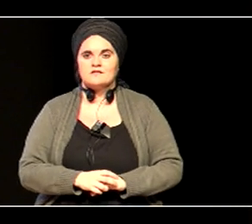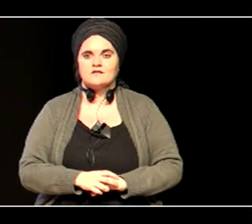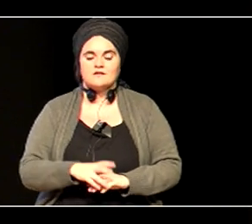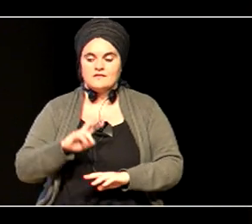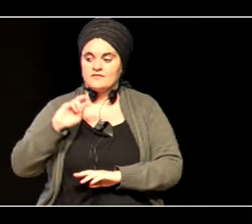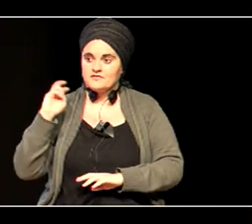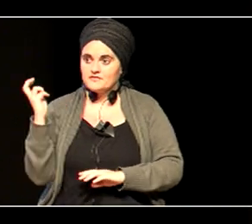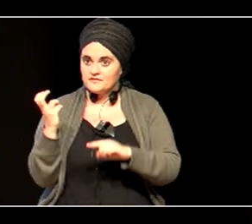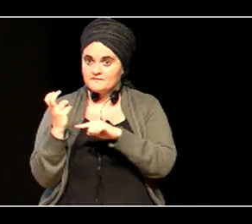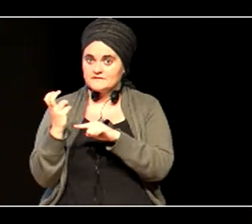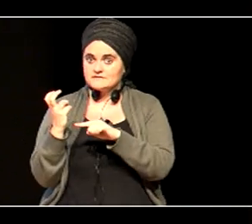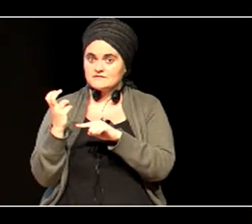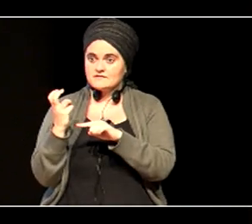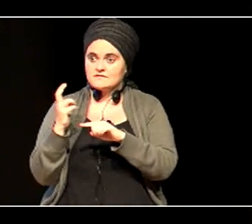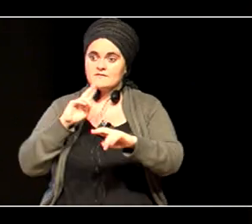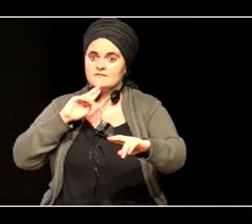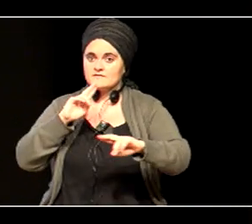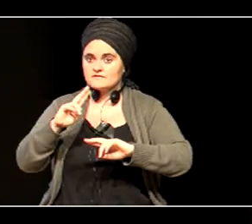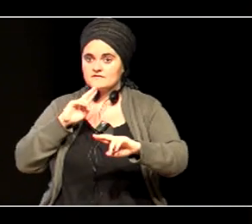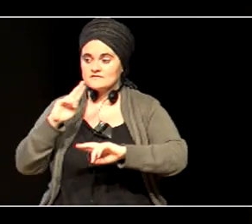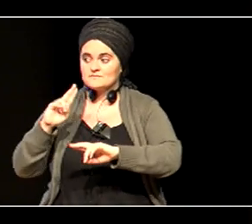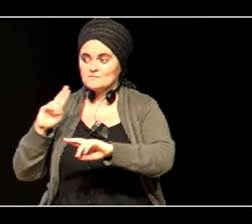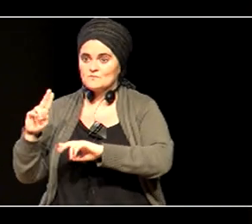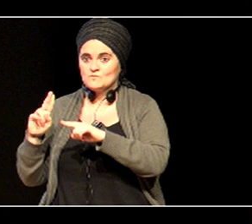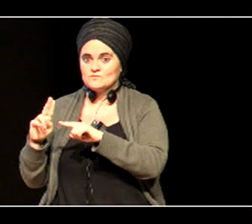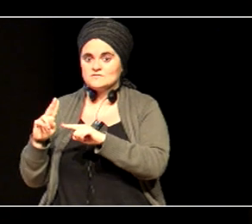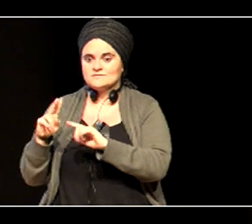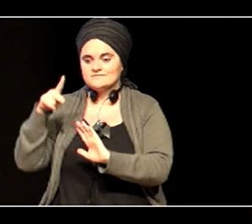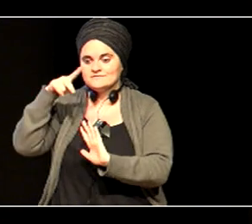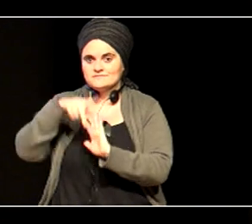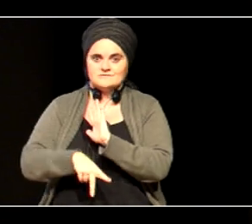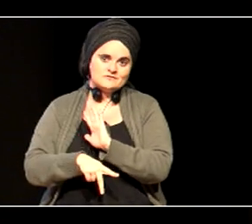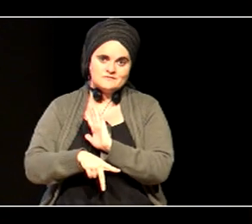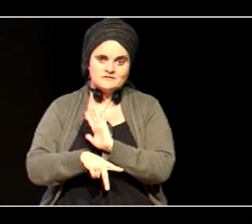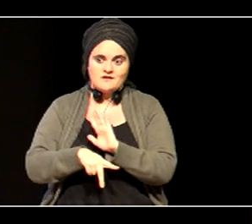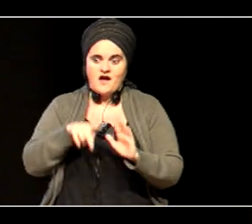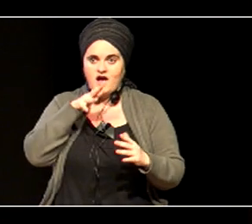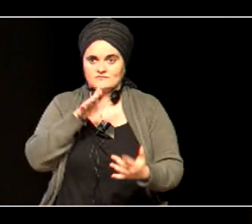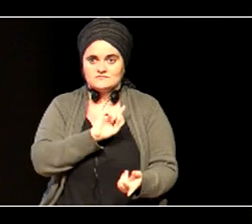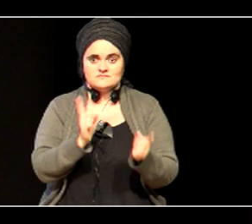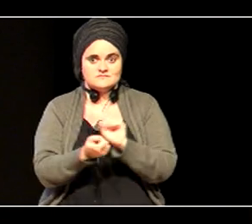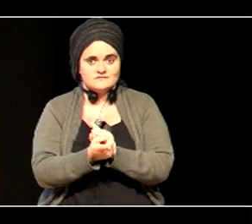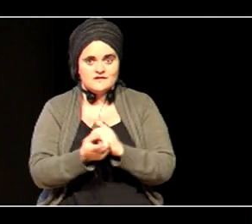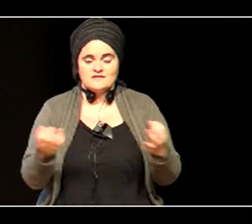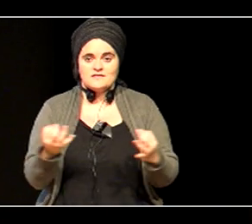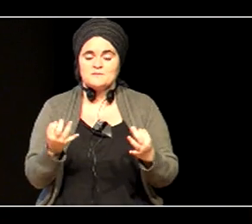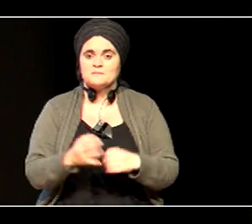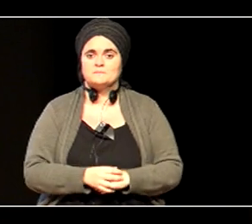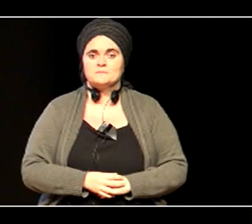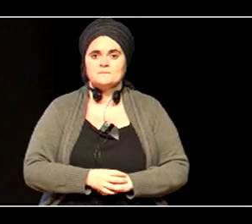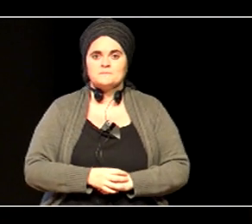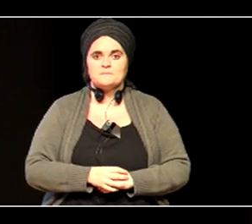aniztasunari, erantzunari buruzko, araudia gaurkotzea, egitura aldetik, egitura